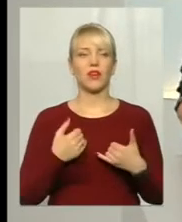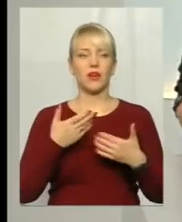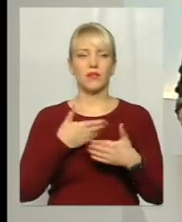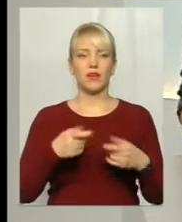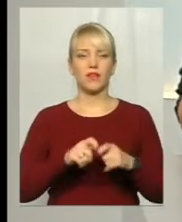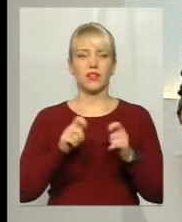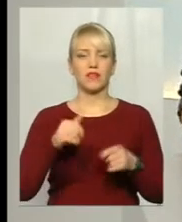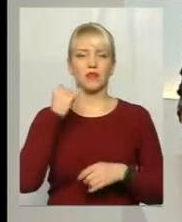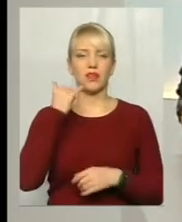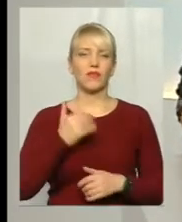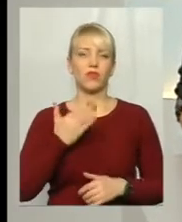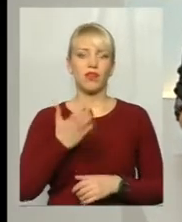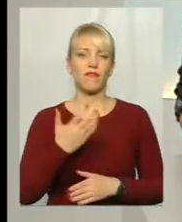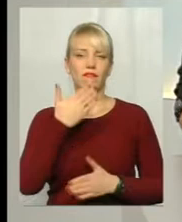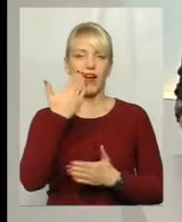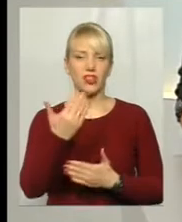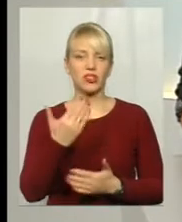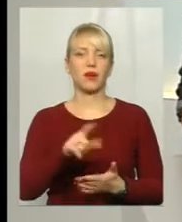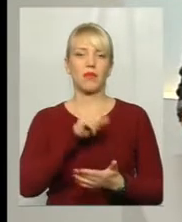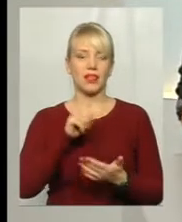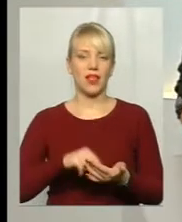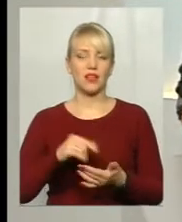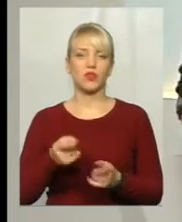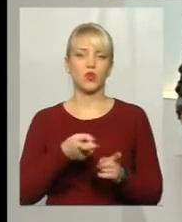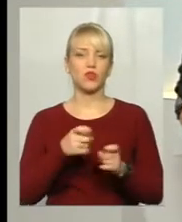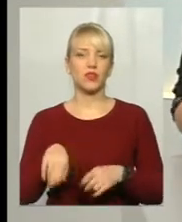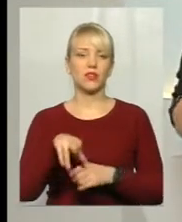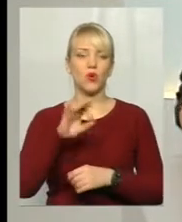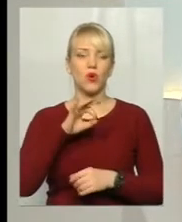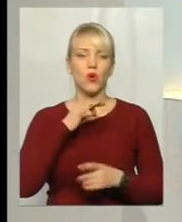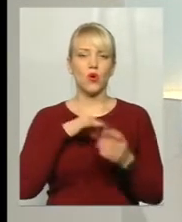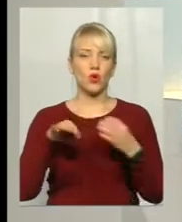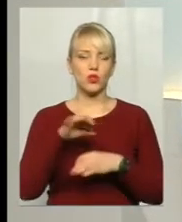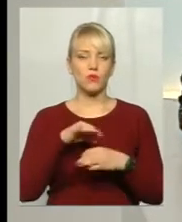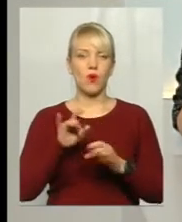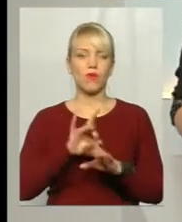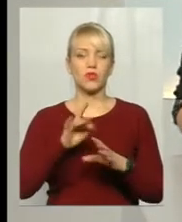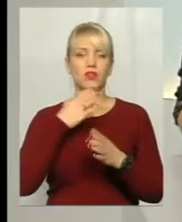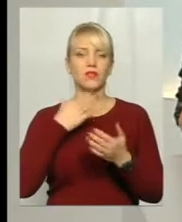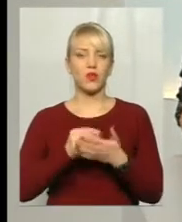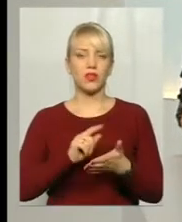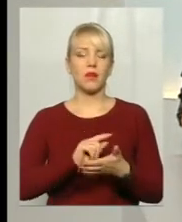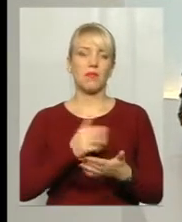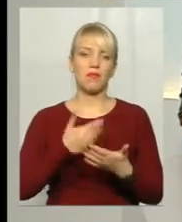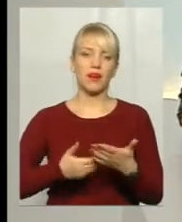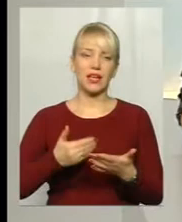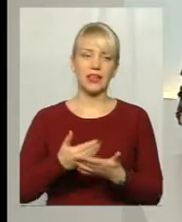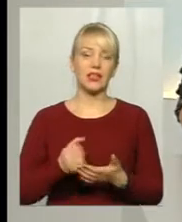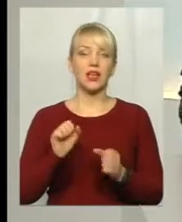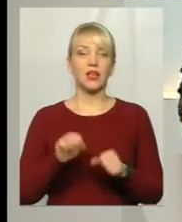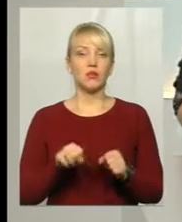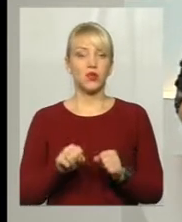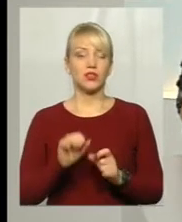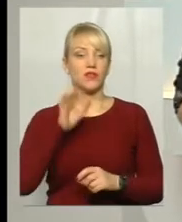наші телефони для ваших питань. Долучайтесь до розмови і розказуйте свої приклади і, можливо, хитрощі,